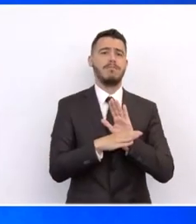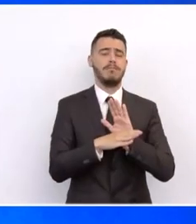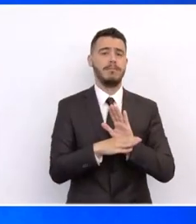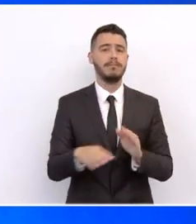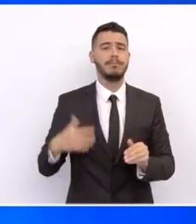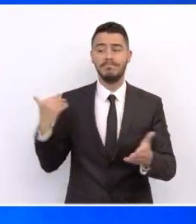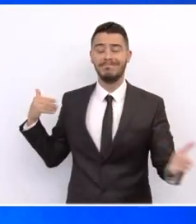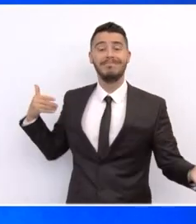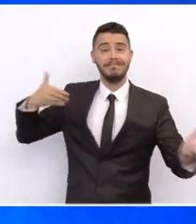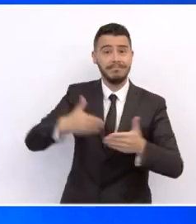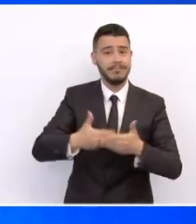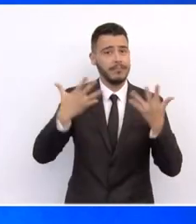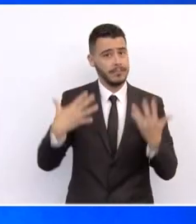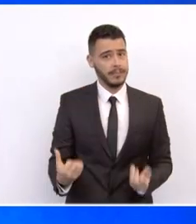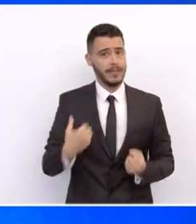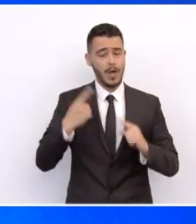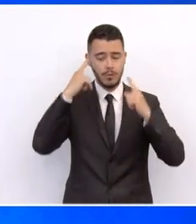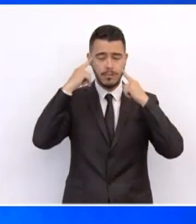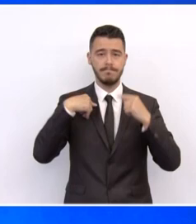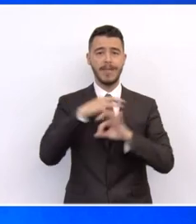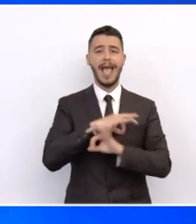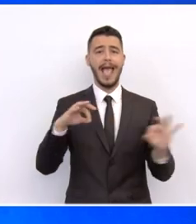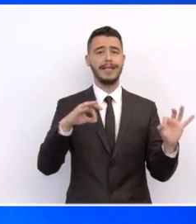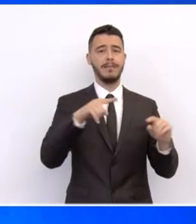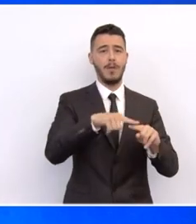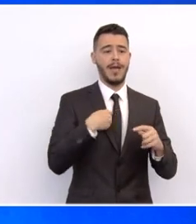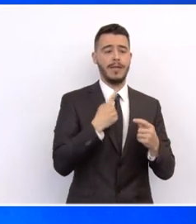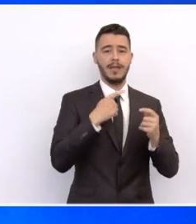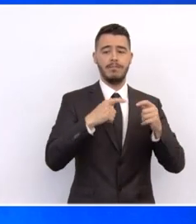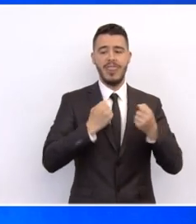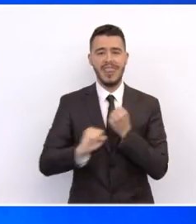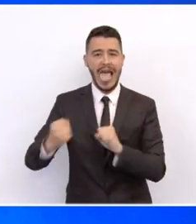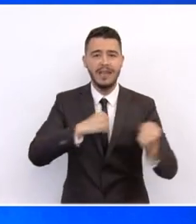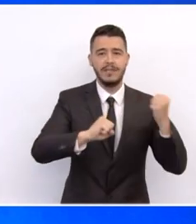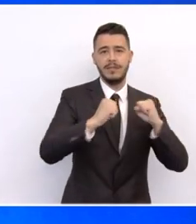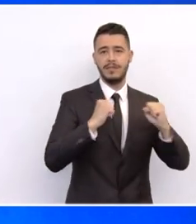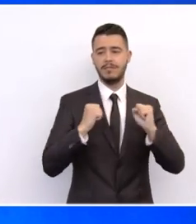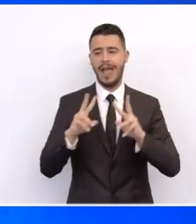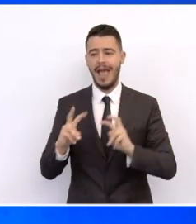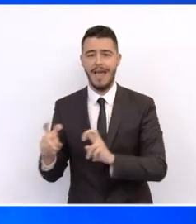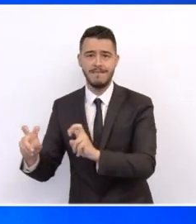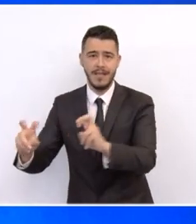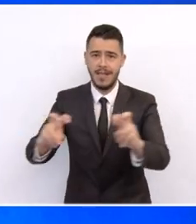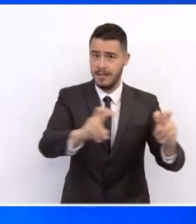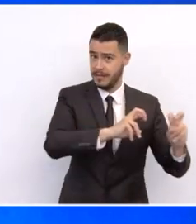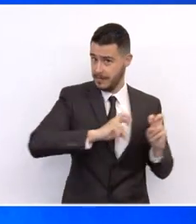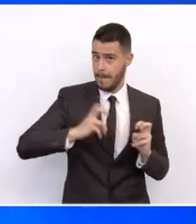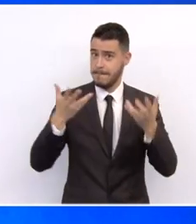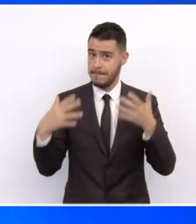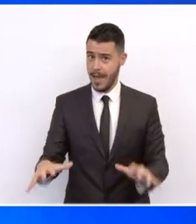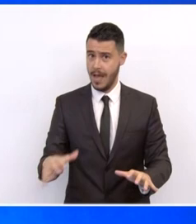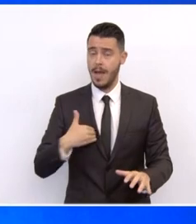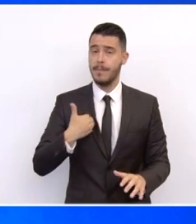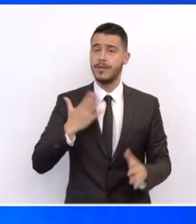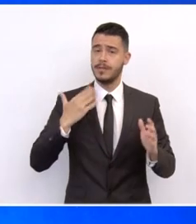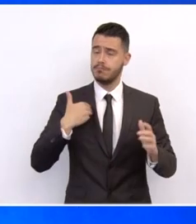προχωρήσει σε έναν προγραμματισμό έργων, δράσεων και μεταρρυθμίσεων μέσα σε ένα συνεκτικό και ολοκληρωμένο σχέδιο, μπορούμε να είμαστε